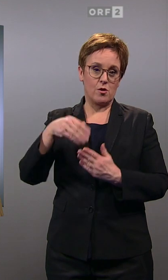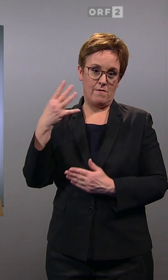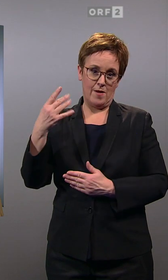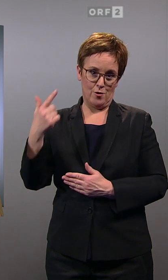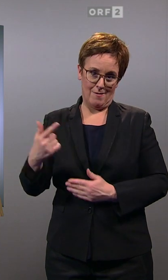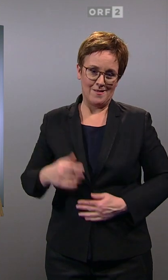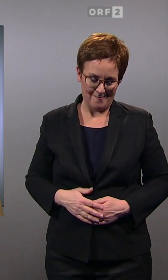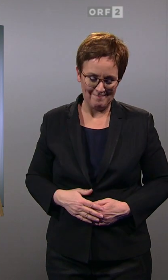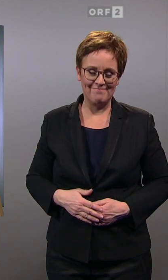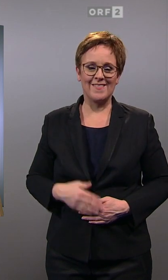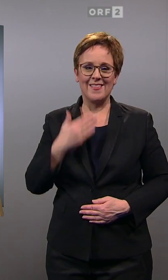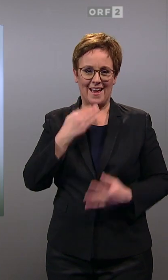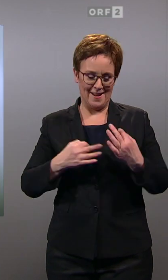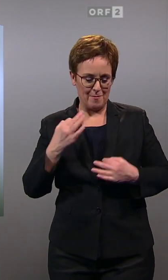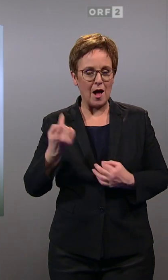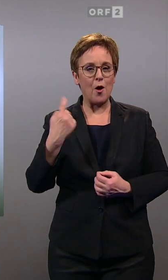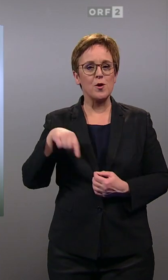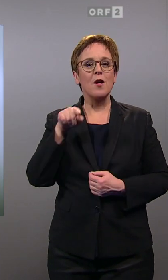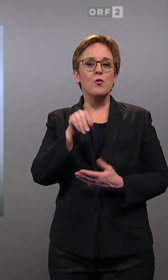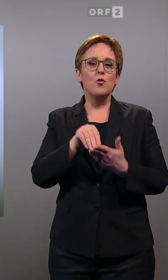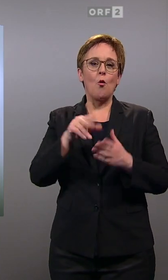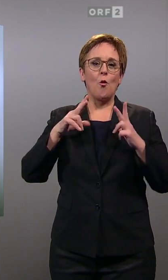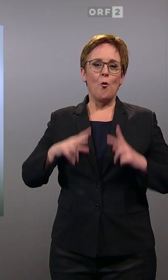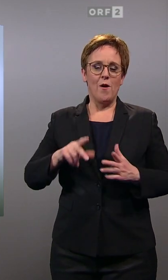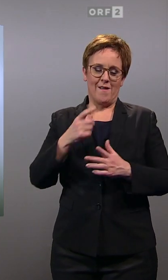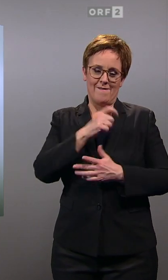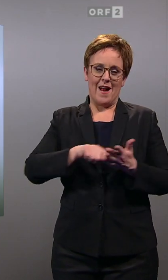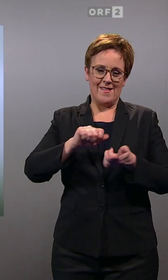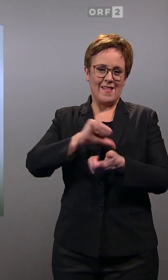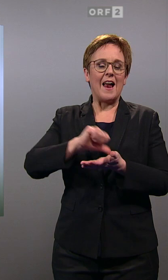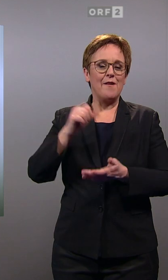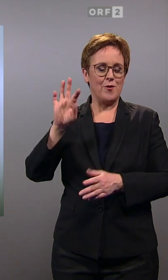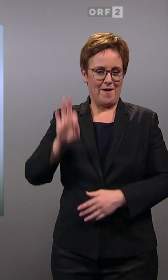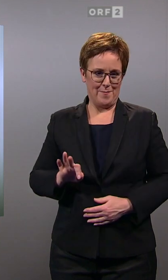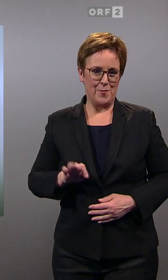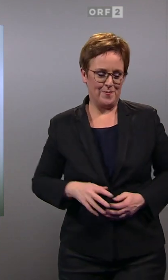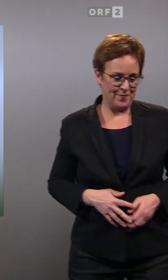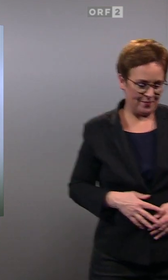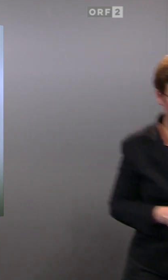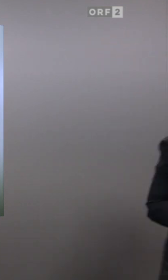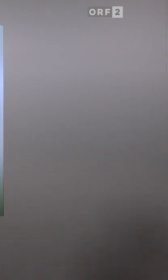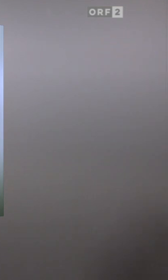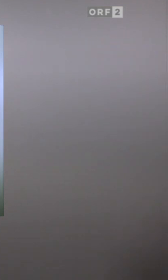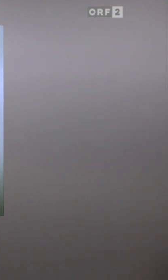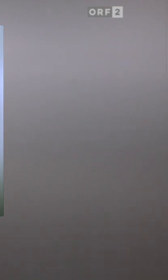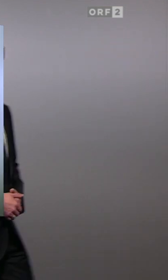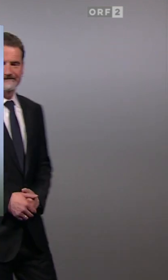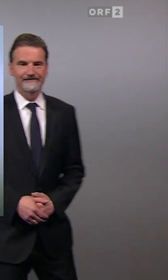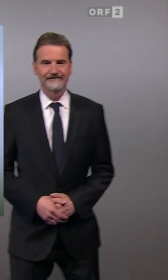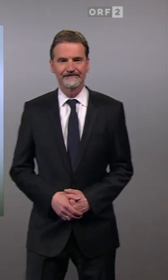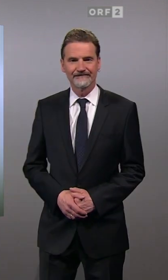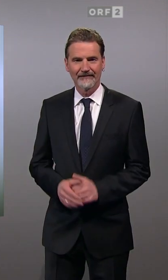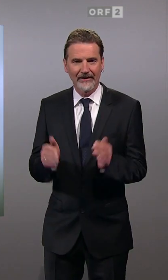Danke für die Information an Thomas Buchinger aus der noch ruhigen Wahlzentrale der FPÖ. Den kleinen Parteien bleibt wenig